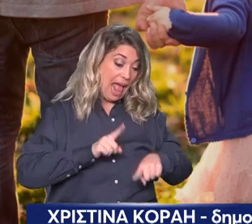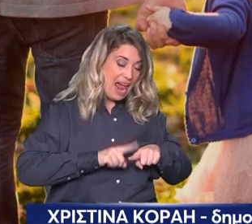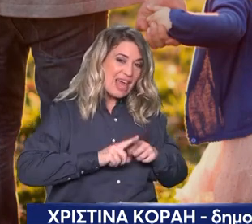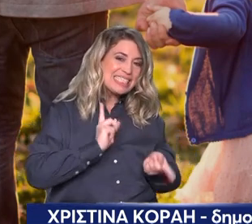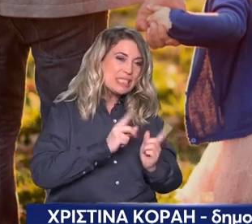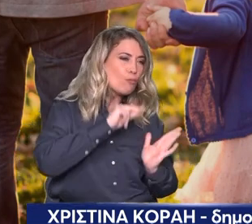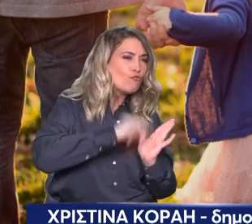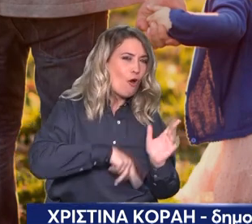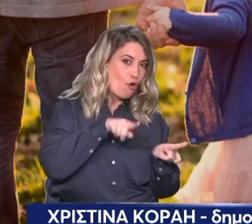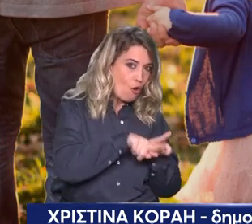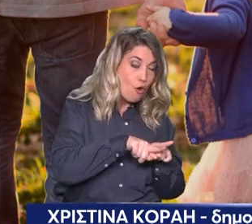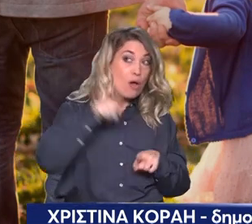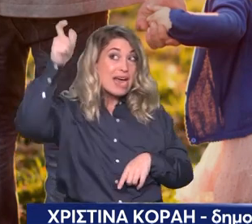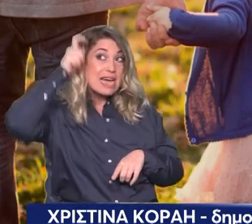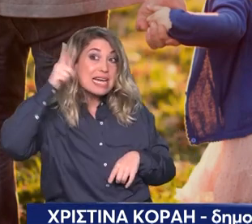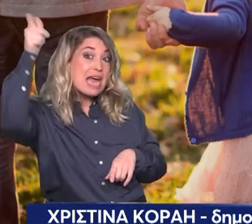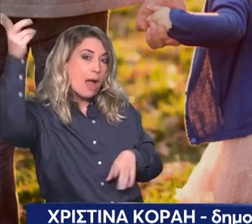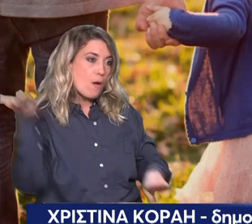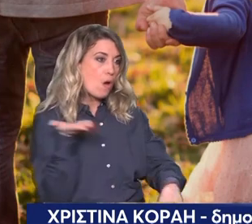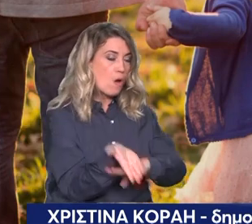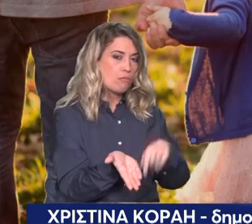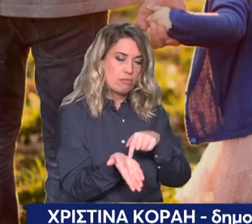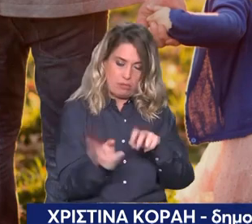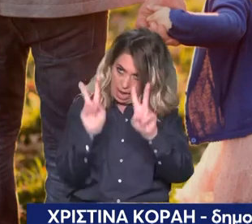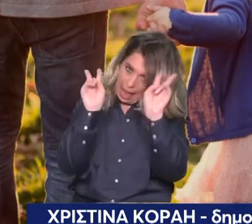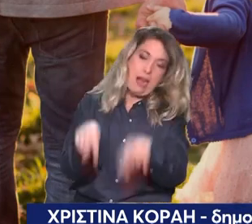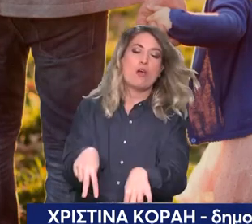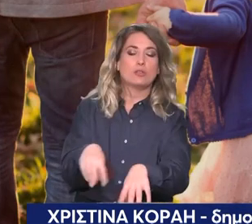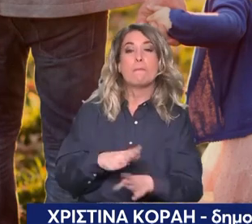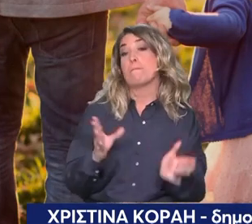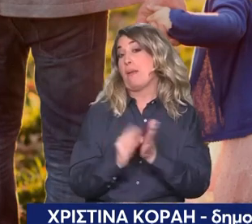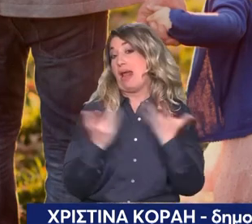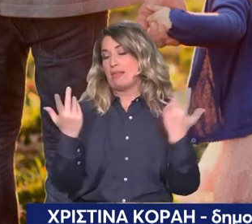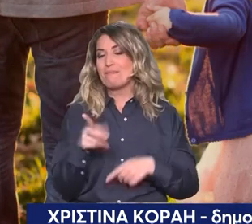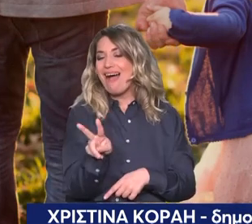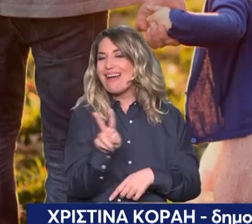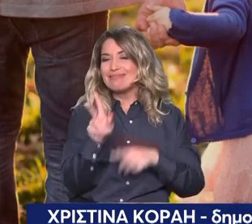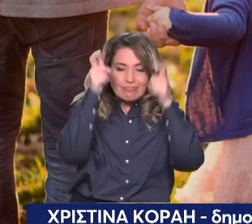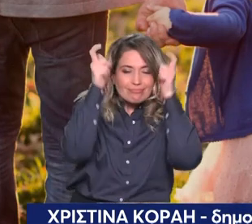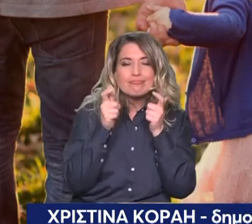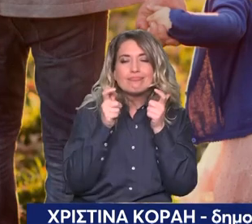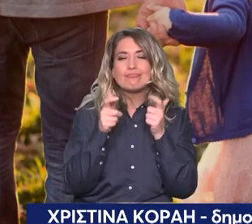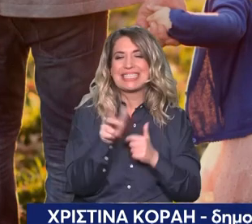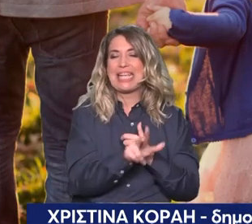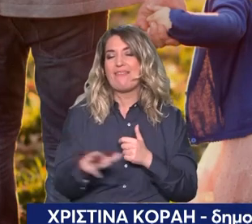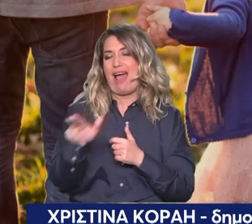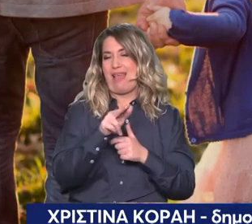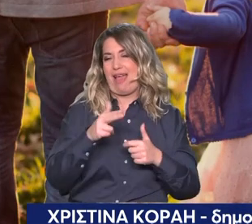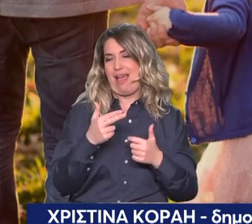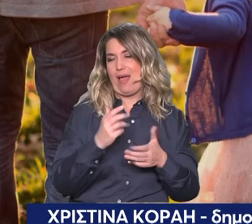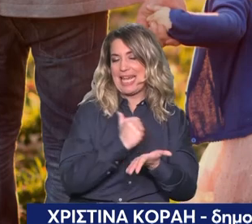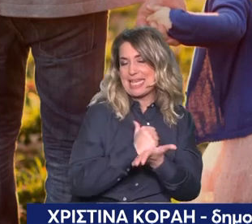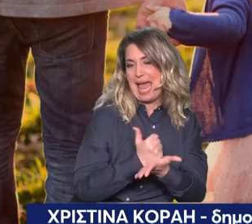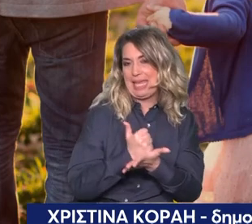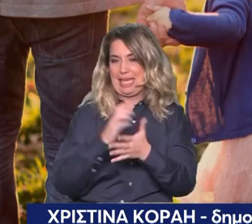Επίσης αναγνωρίζονται τα παιδιά που γεννήθηκαν στο εξωτερικό αλλά αυτό είναι σημαντικό και όσα θα γεννηθούν με